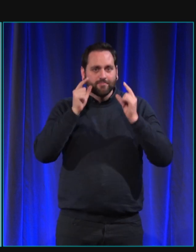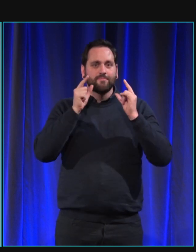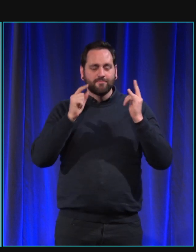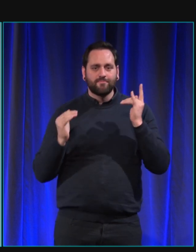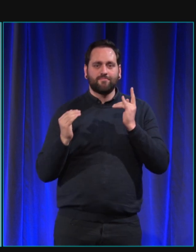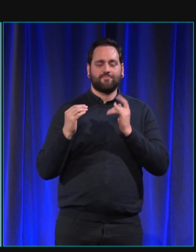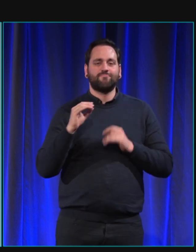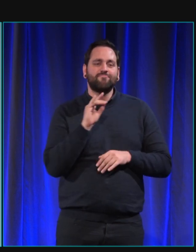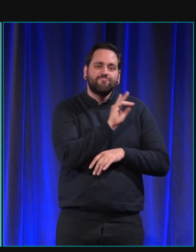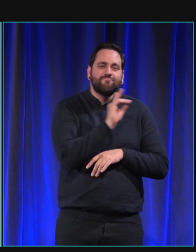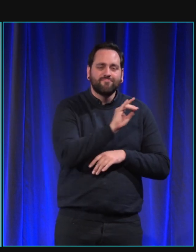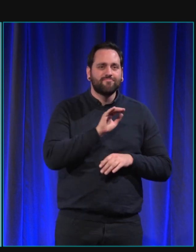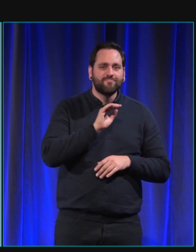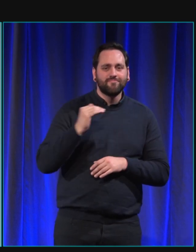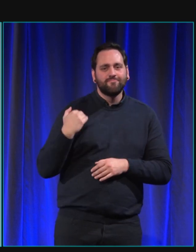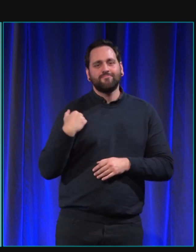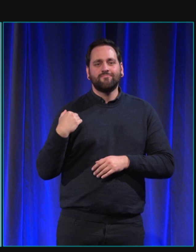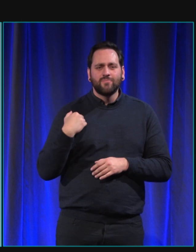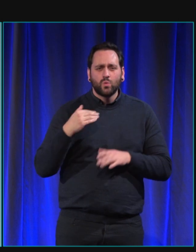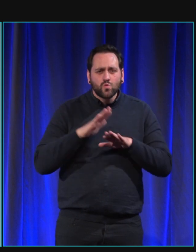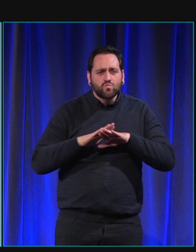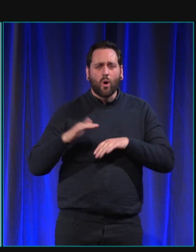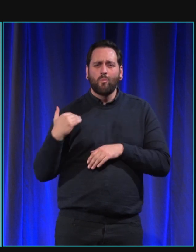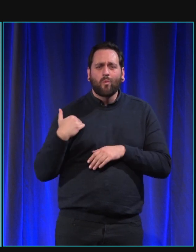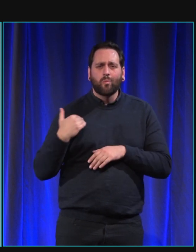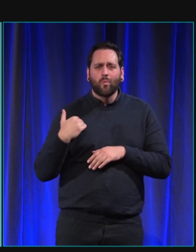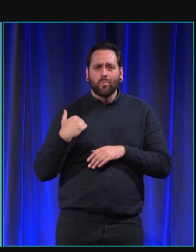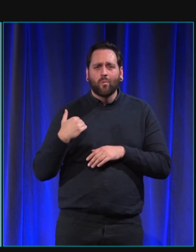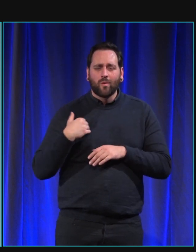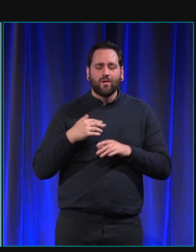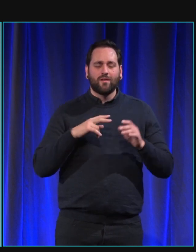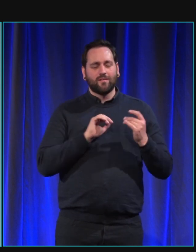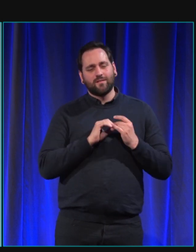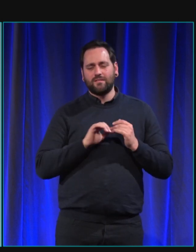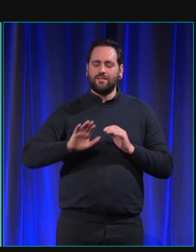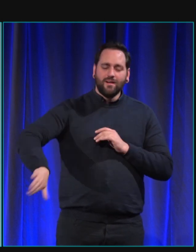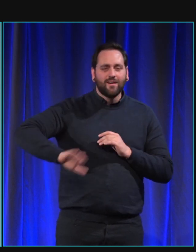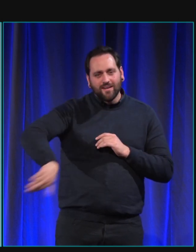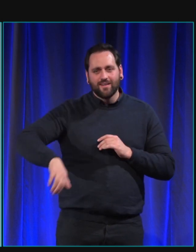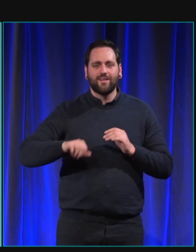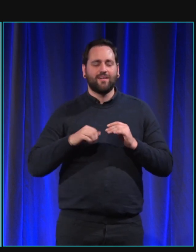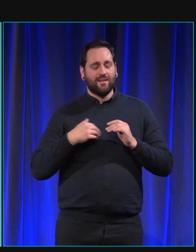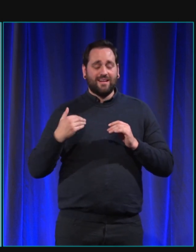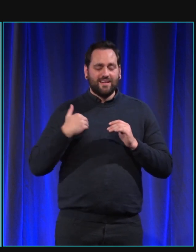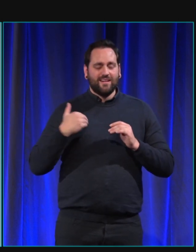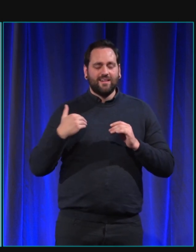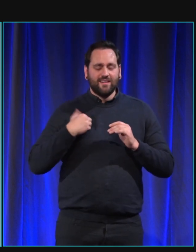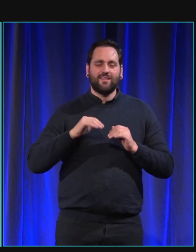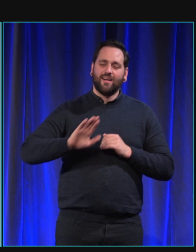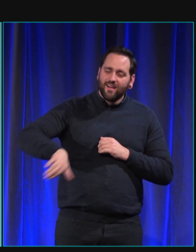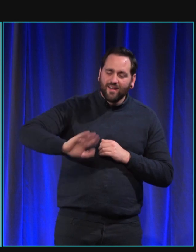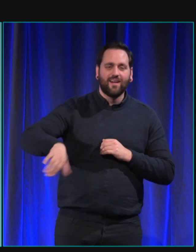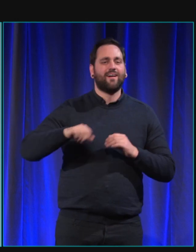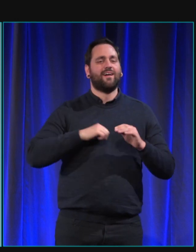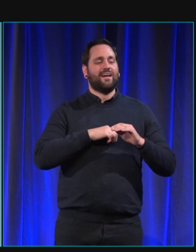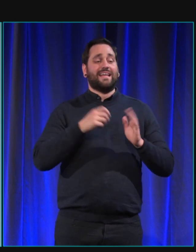l'échautez et tout doucement, réveillez jusqu'à temps, par contre, que vous ayez les pieds par terre. Parce qu'une personne sourde, ça se rendort très, très vite.